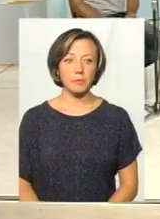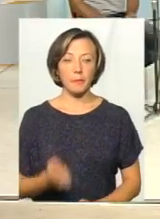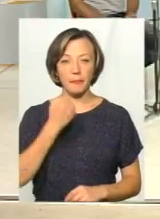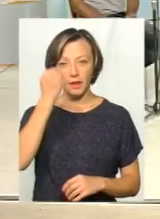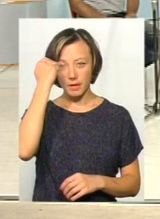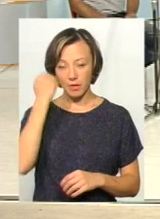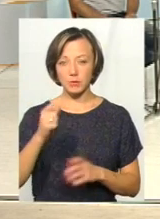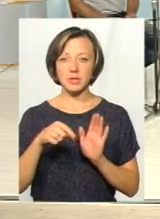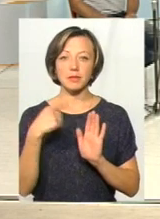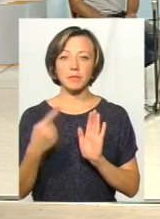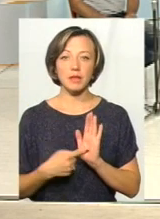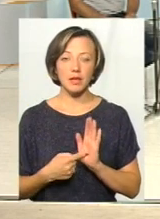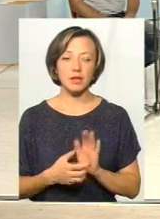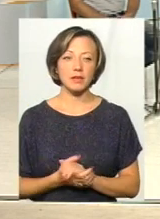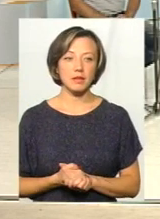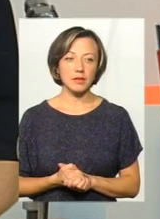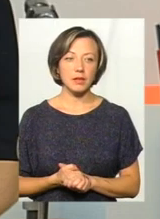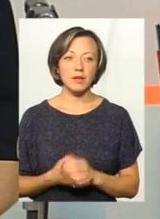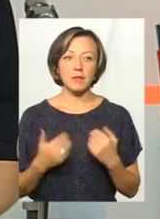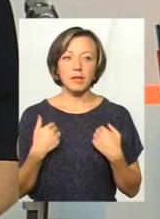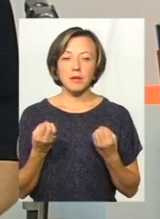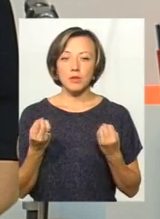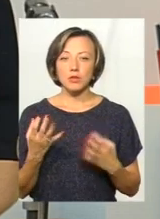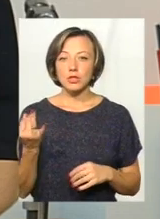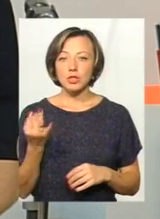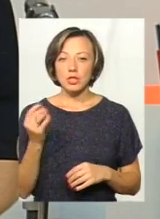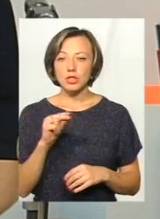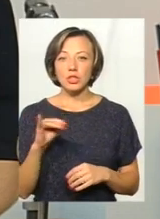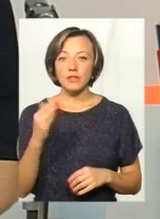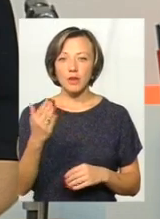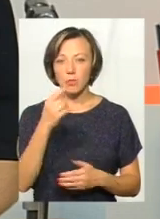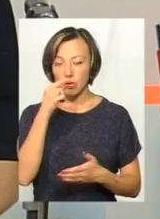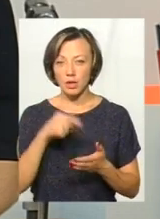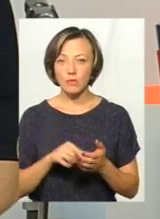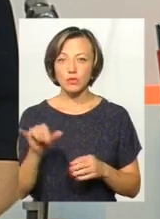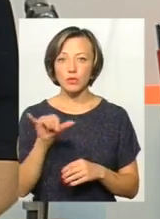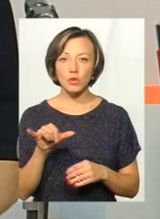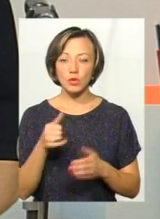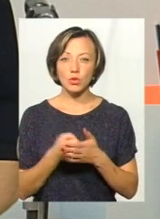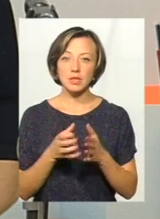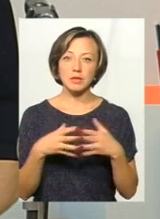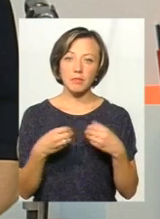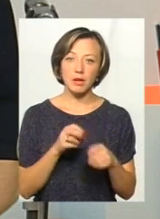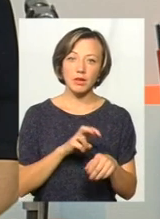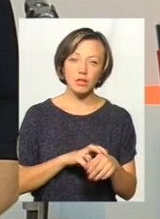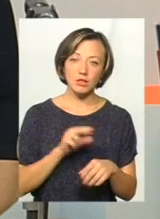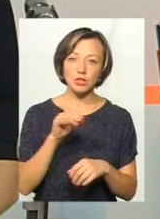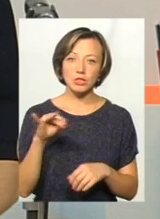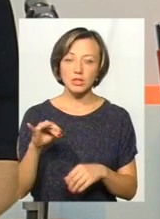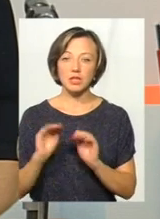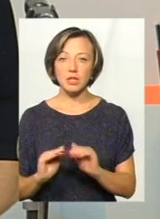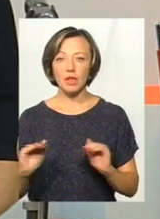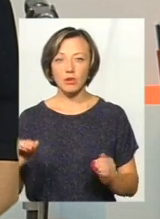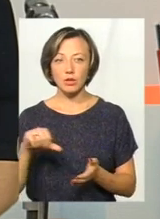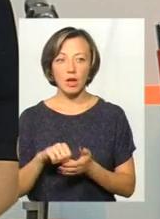Дякую за запитання. Мене просто цікавить, чи ви потрапили в суботу до сімейного лікаря, чи потрапили до педіатра.